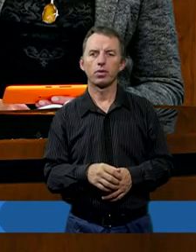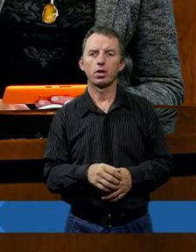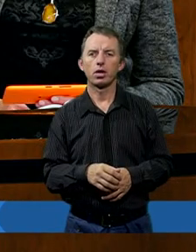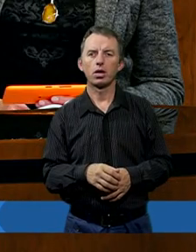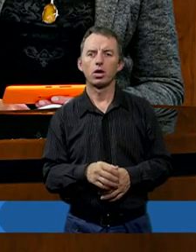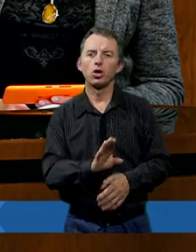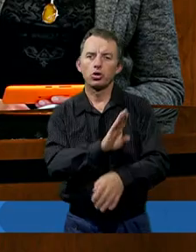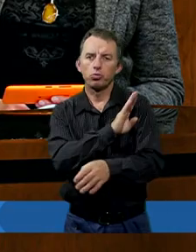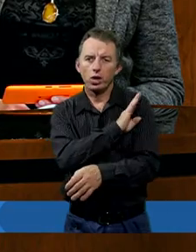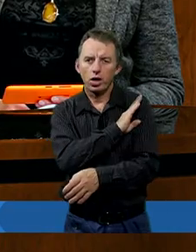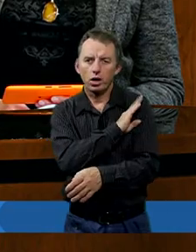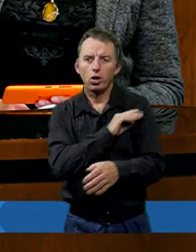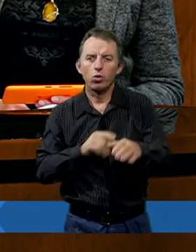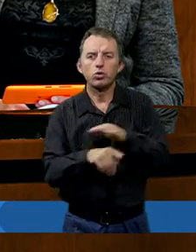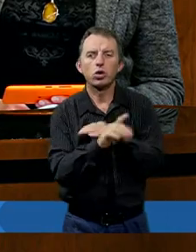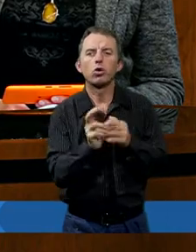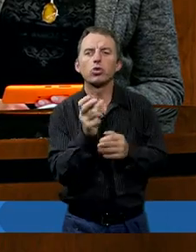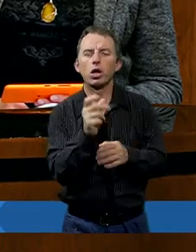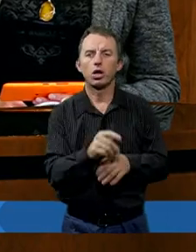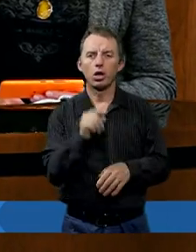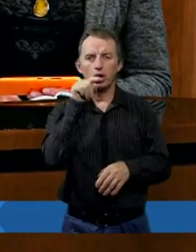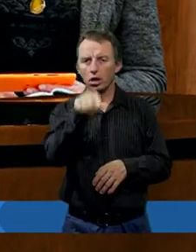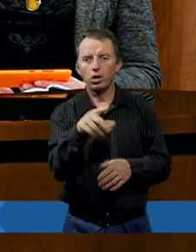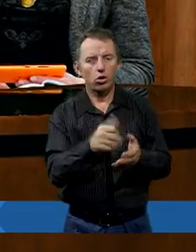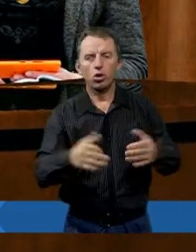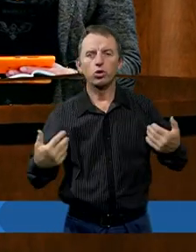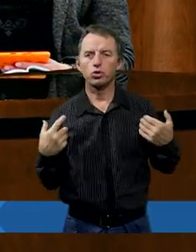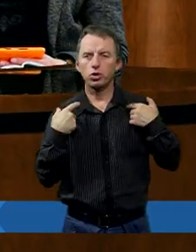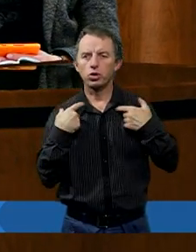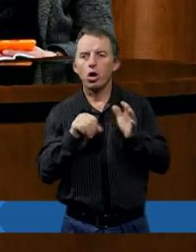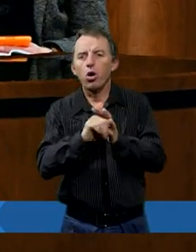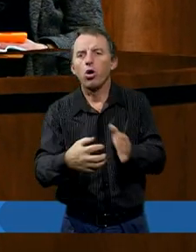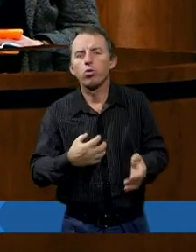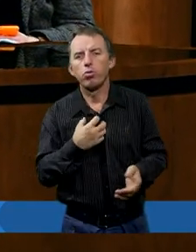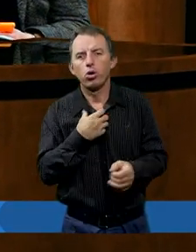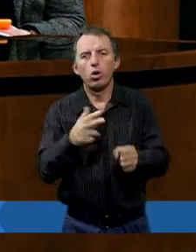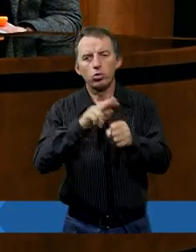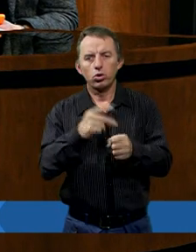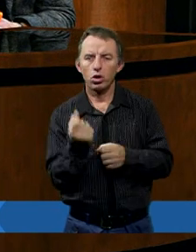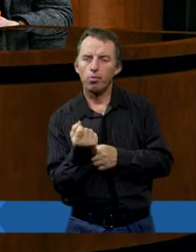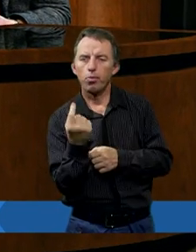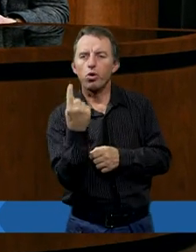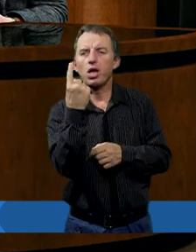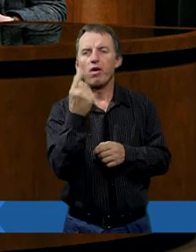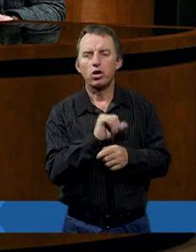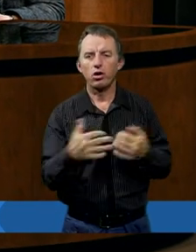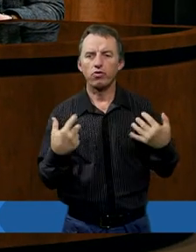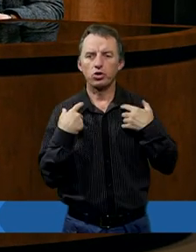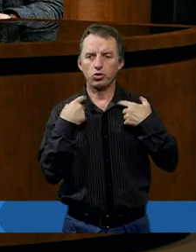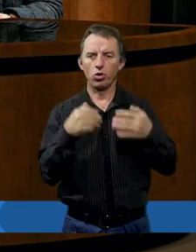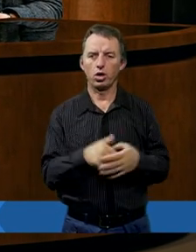To śmierć jest ucieczką od czego? Wcale nie od życia, ale od bólu. Od bólu, który się pojawi w tym życiu.